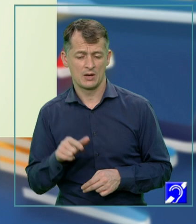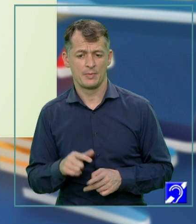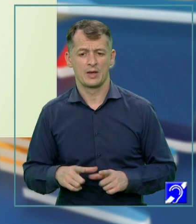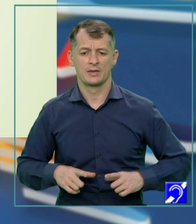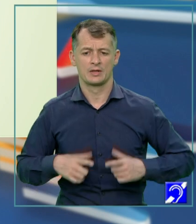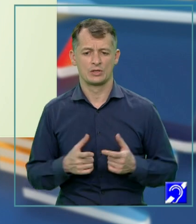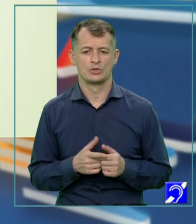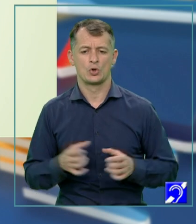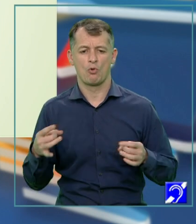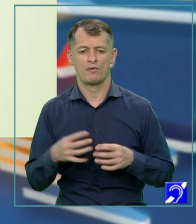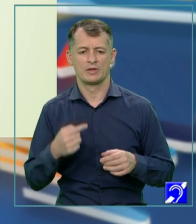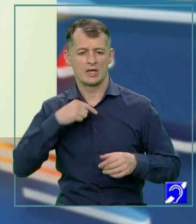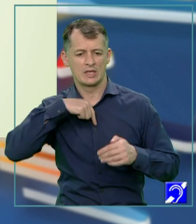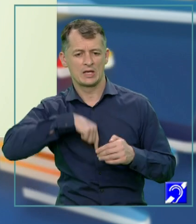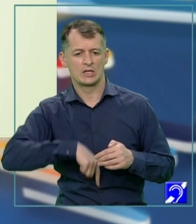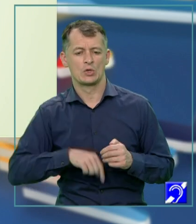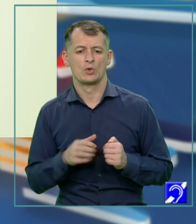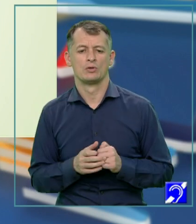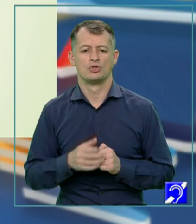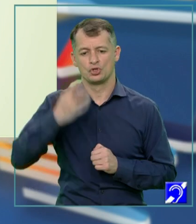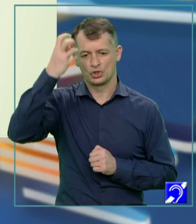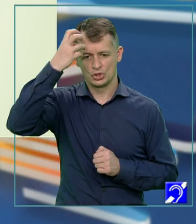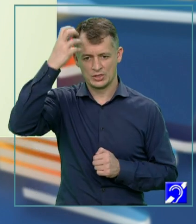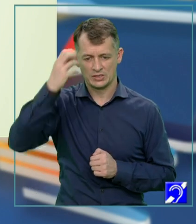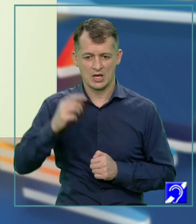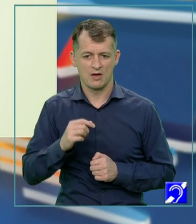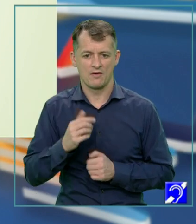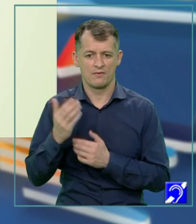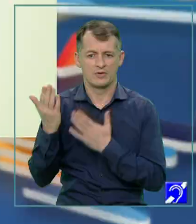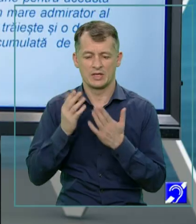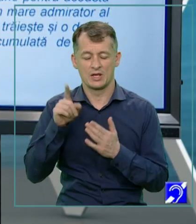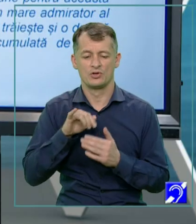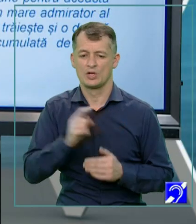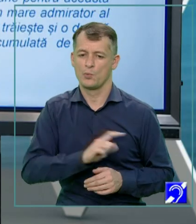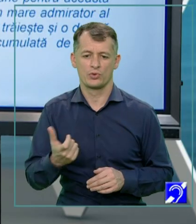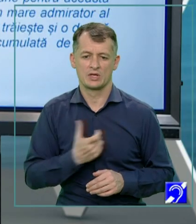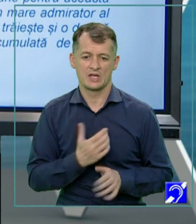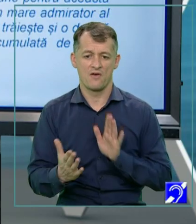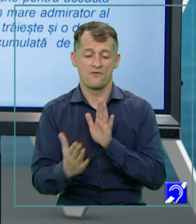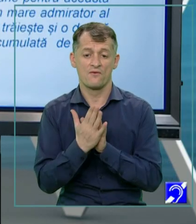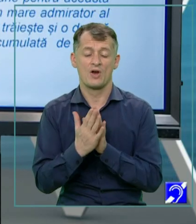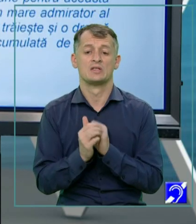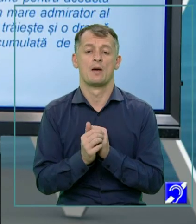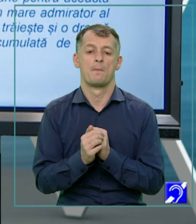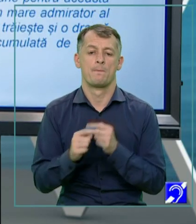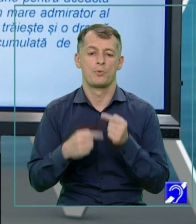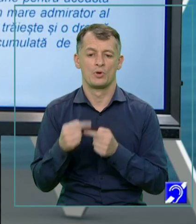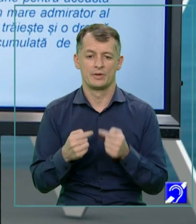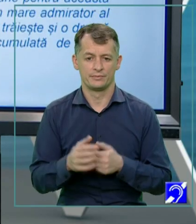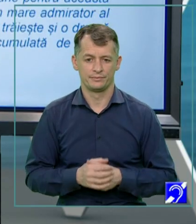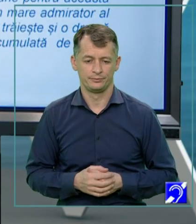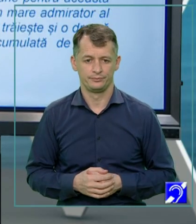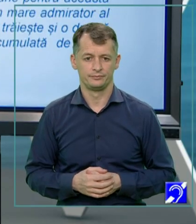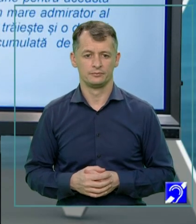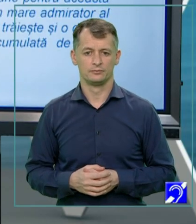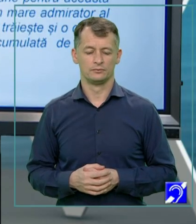conflict interior între știința acumulată de el și neputința în fața bolii. Deci, în această replică a maestrului Radu